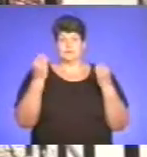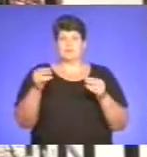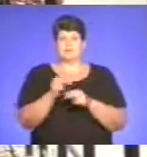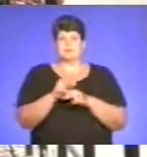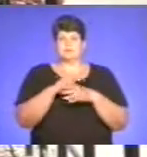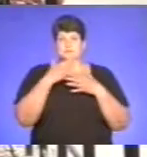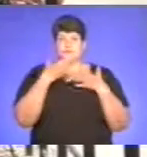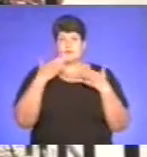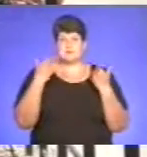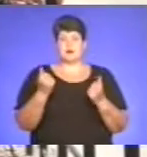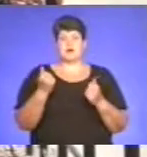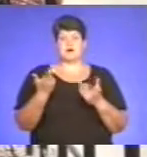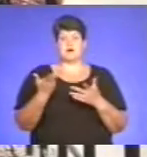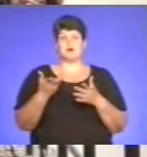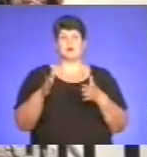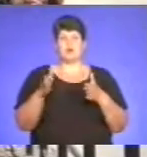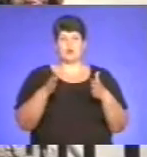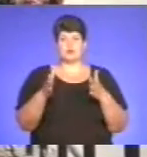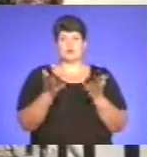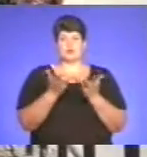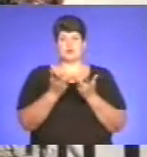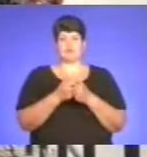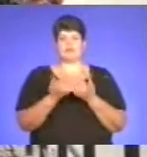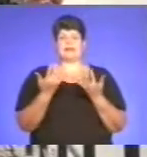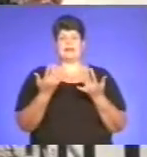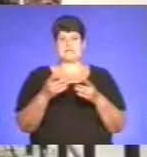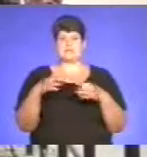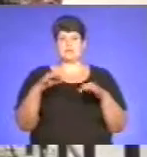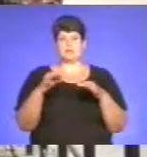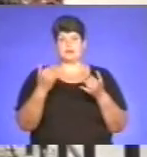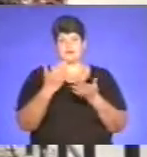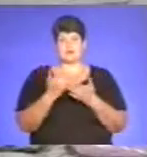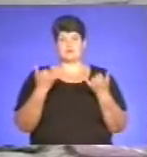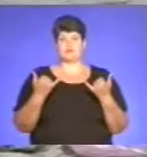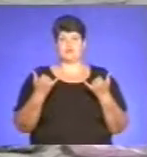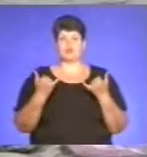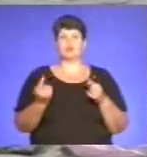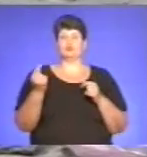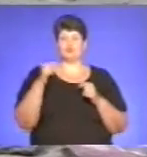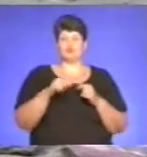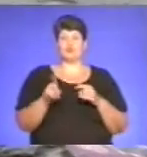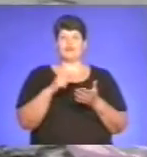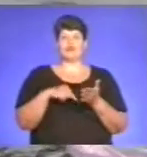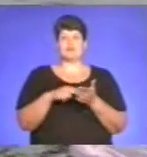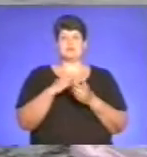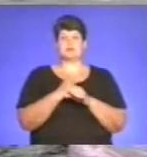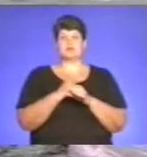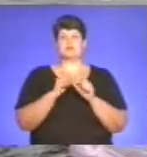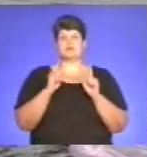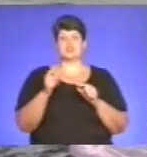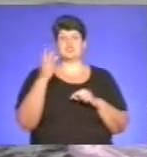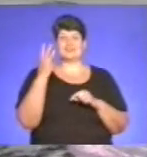витримує критики, а дороги не розраховують на кількість автомобілів, яка є сьогодні. До того ж, у місті працюють лише три